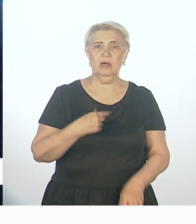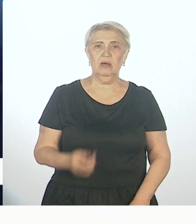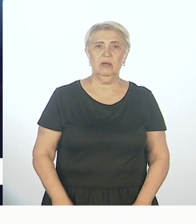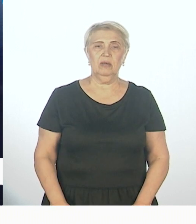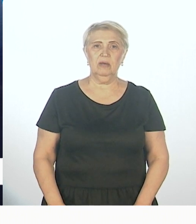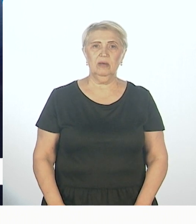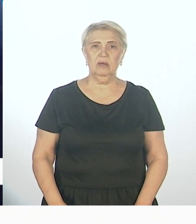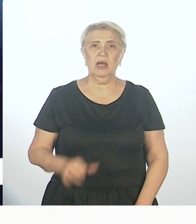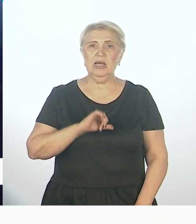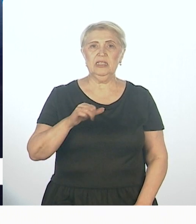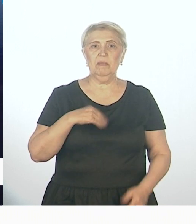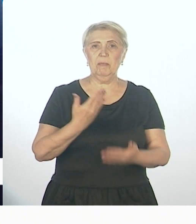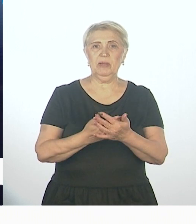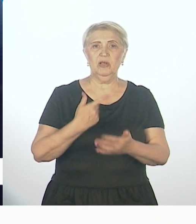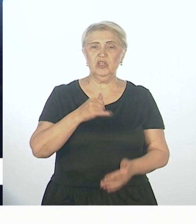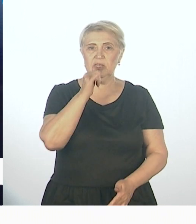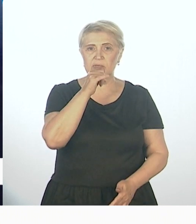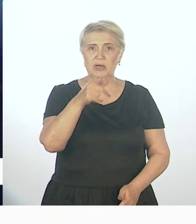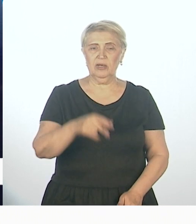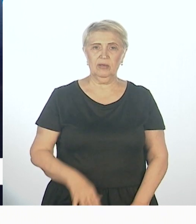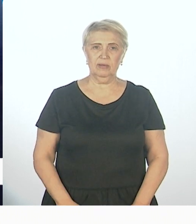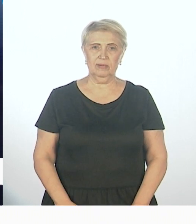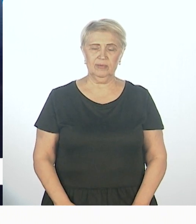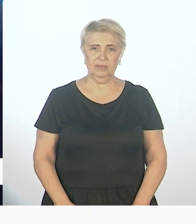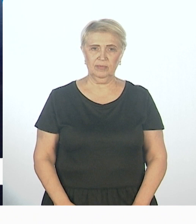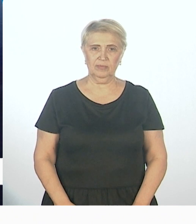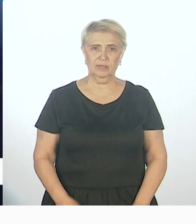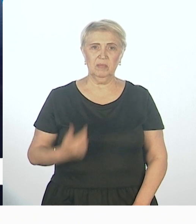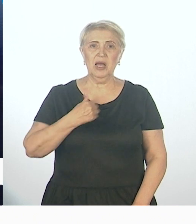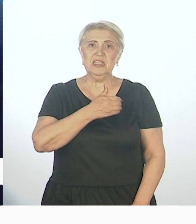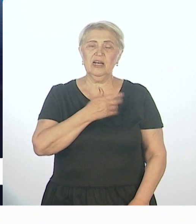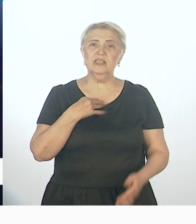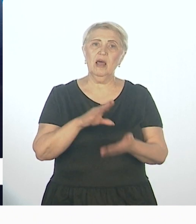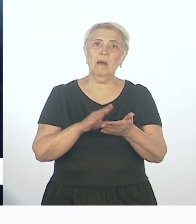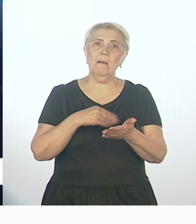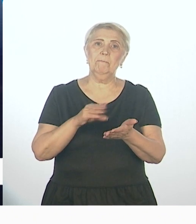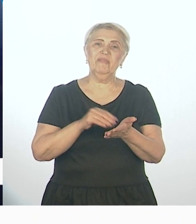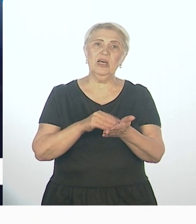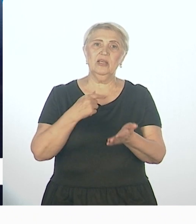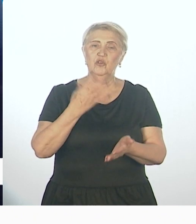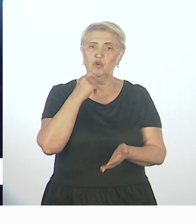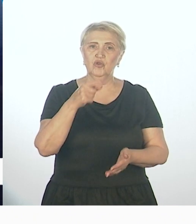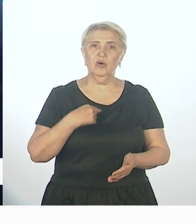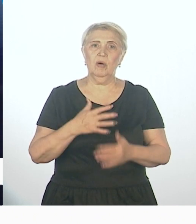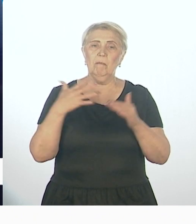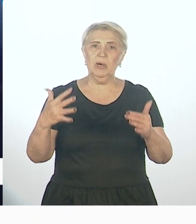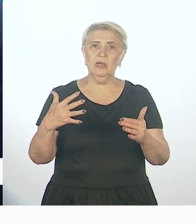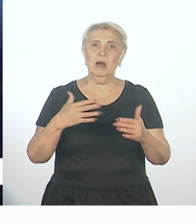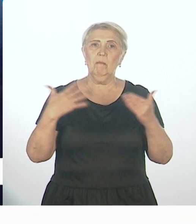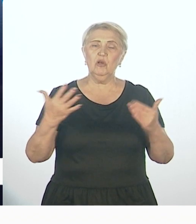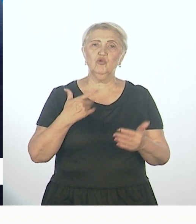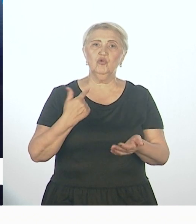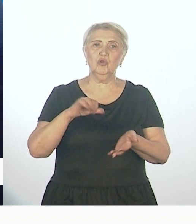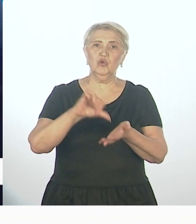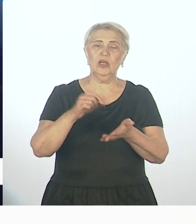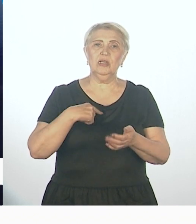даже сами предположить не могли. Соответственно, планируется ли повторить такой успех? Естественно. Было большое количество от участников форума, потому что мы